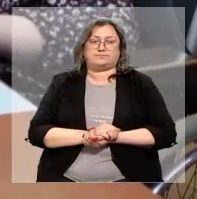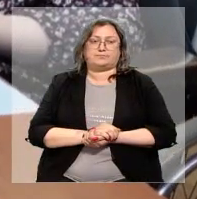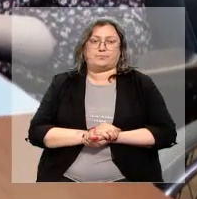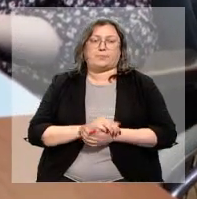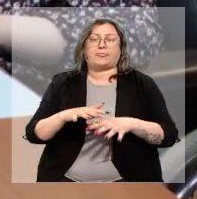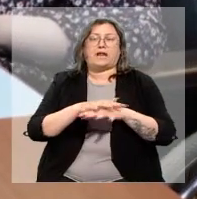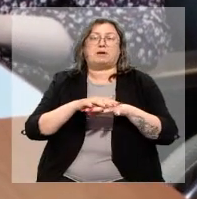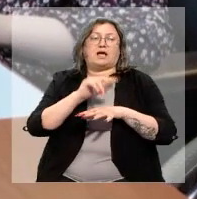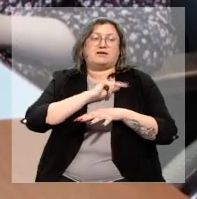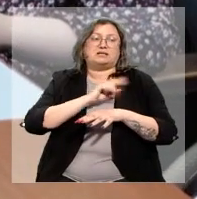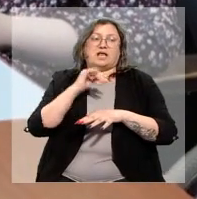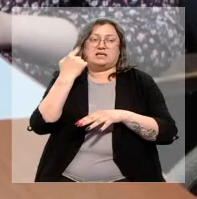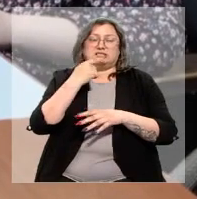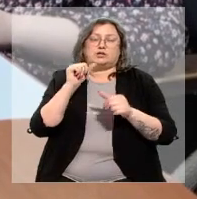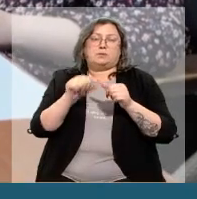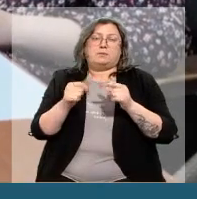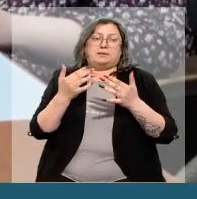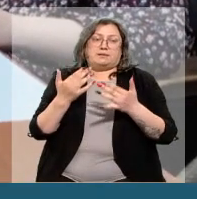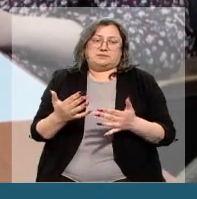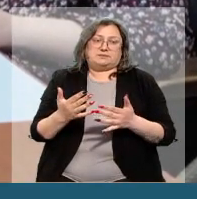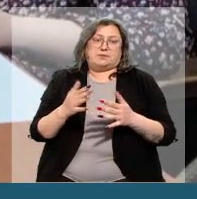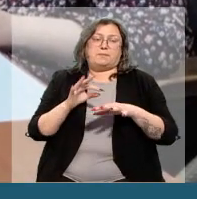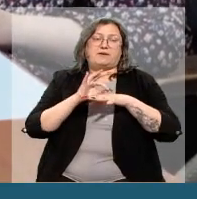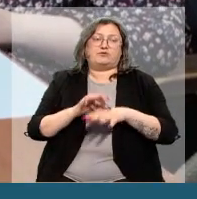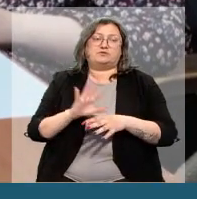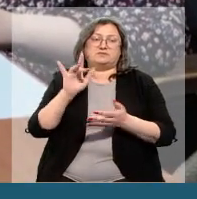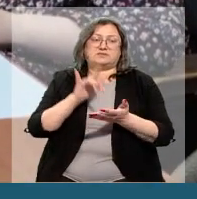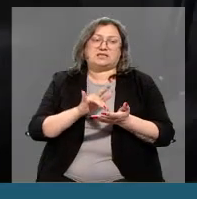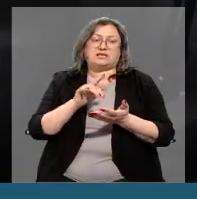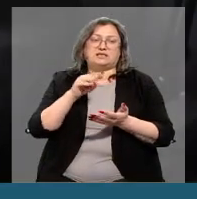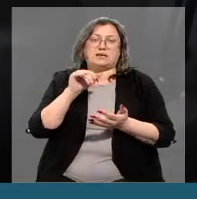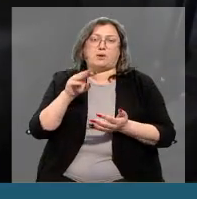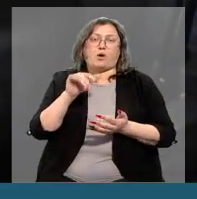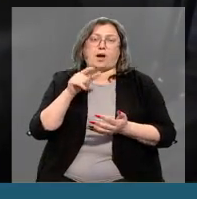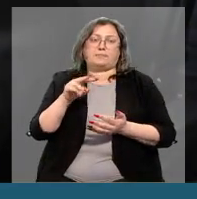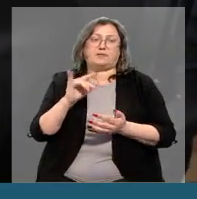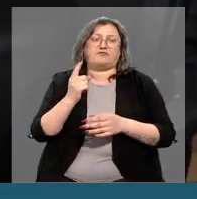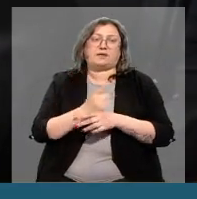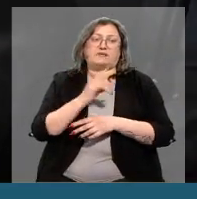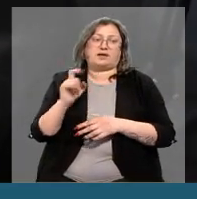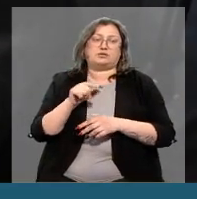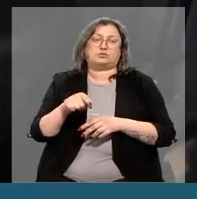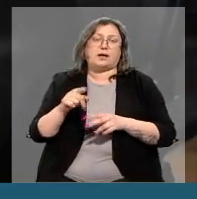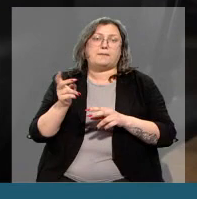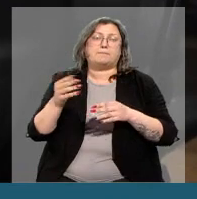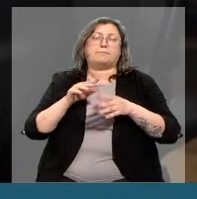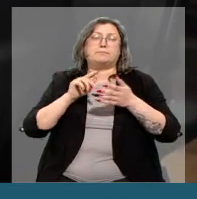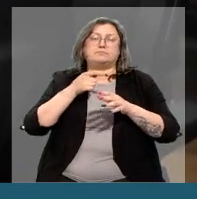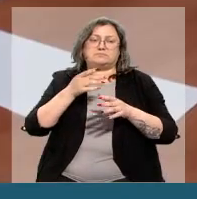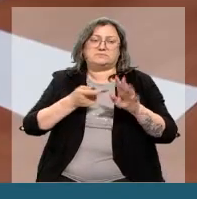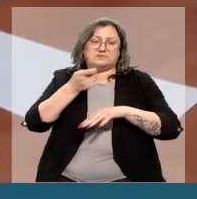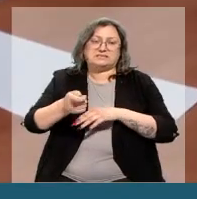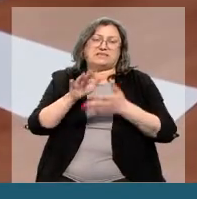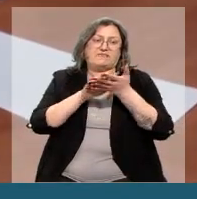Ярмарка вакансий для лиц с особыми потребностями проходит в центре Тенкугам не в первый раз. Сюда поступают десятки